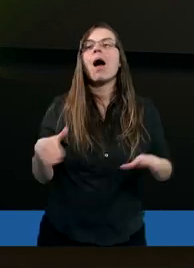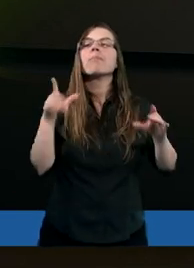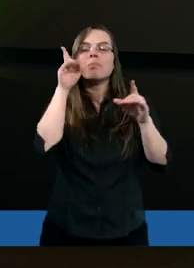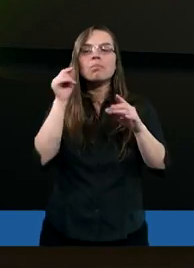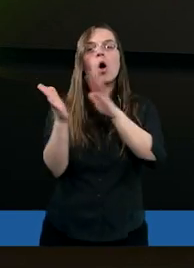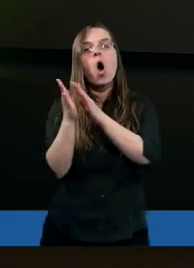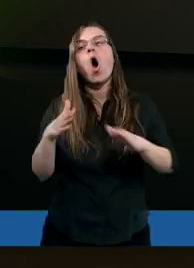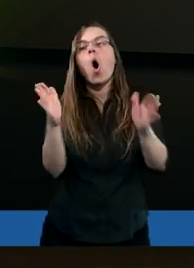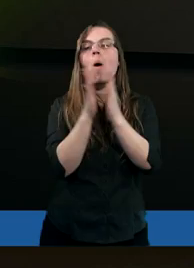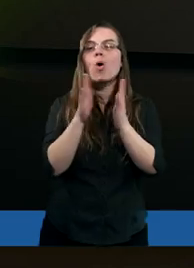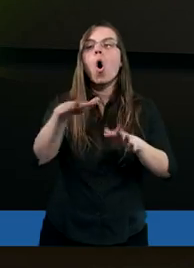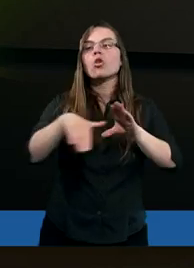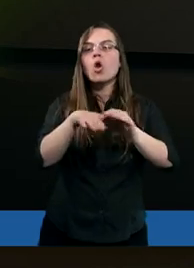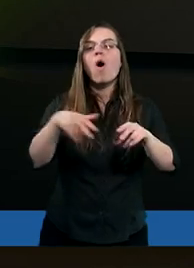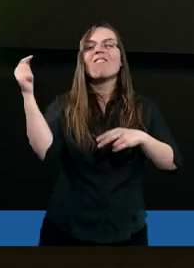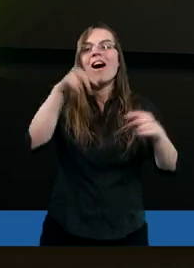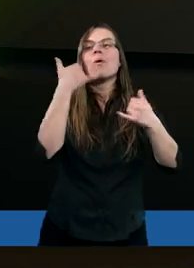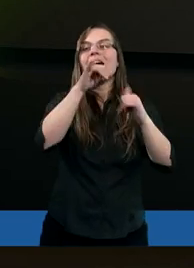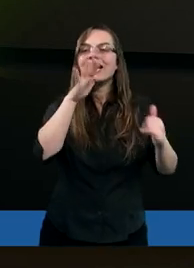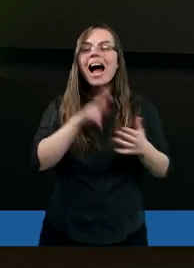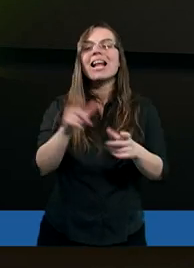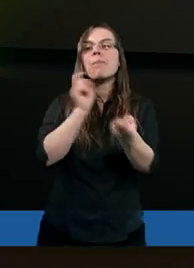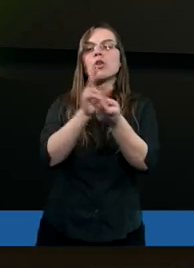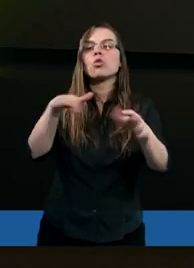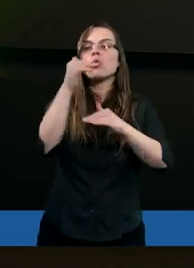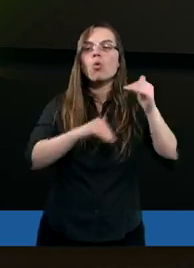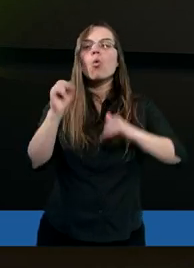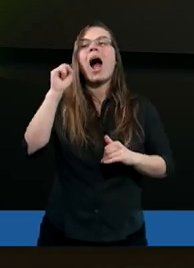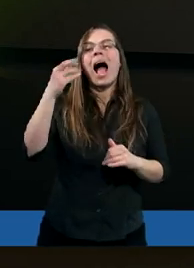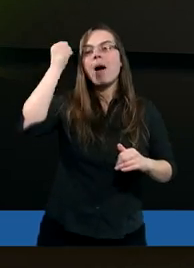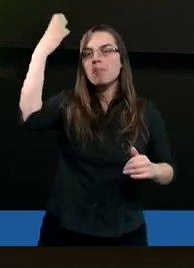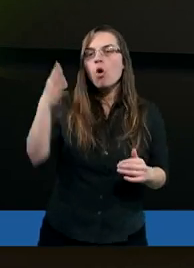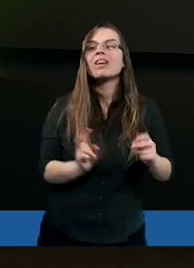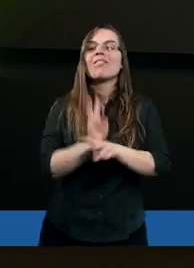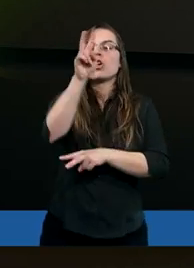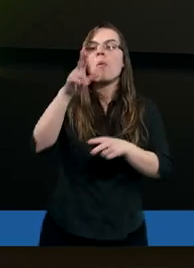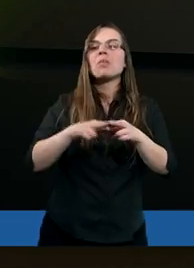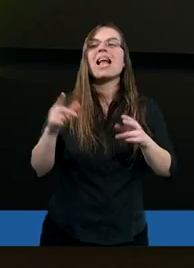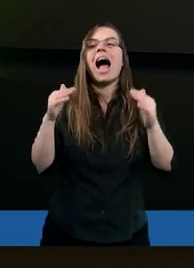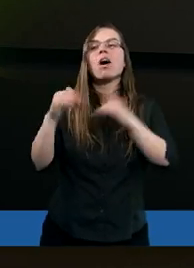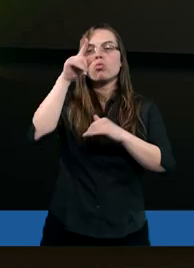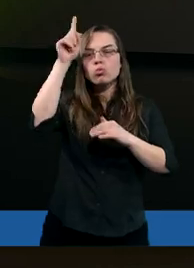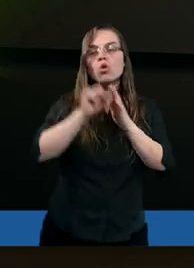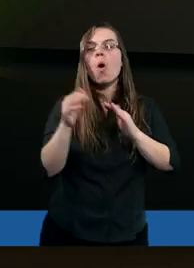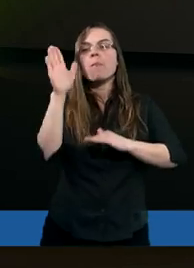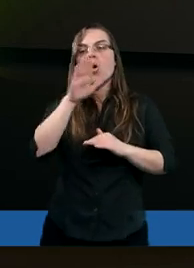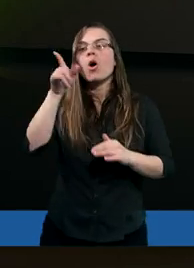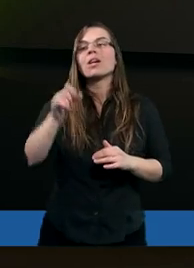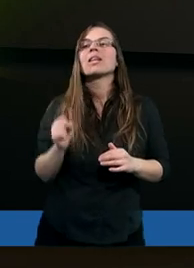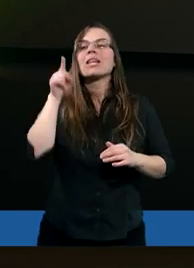obozował Izrael naprzeciw góry. A Mojżesz wstąpił na górę do Boga,